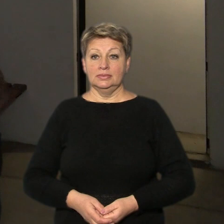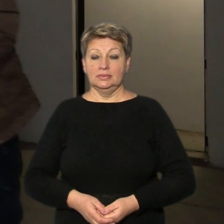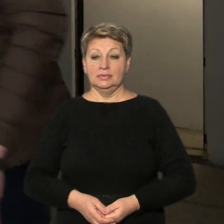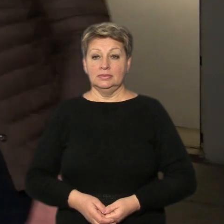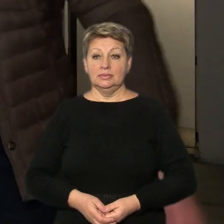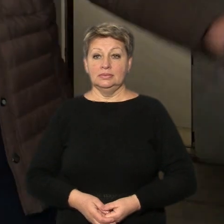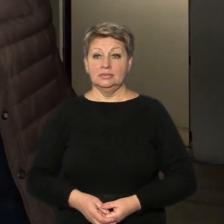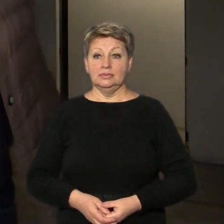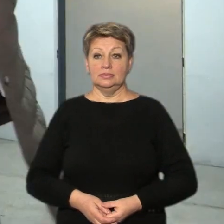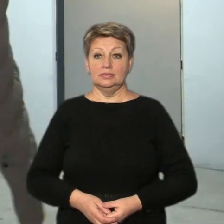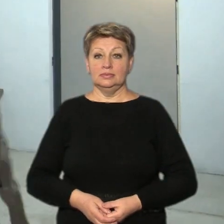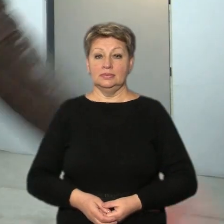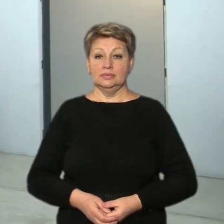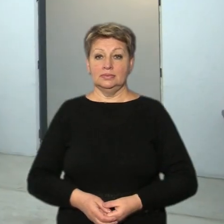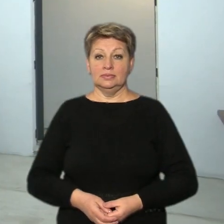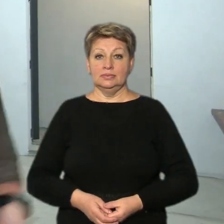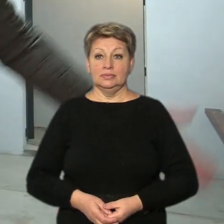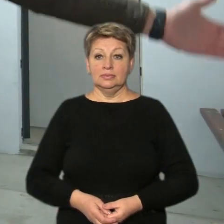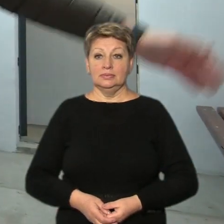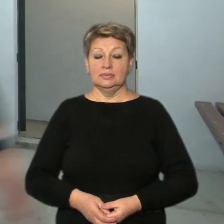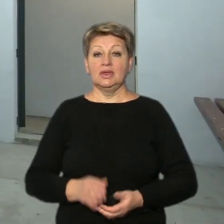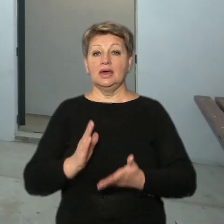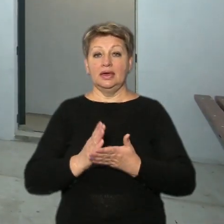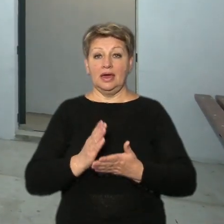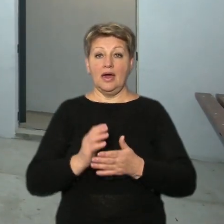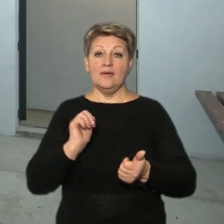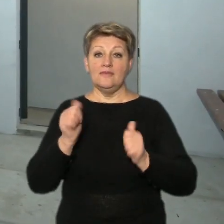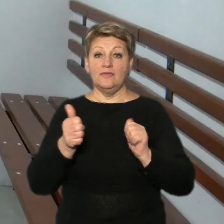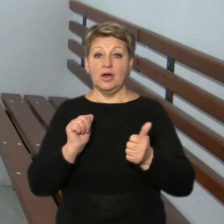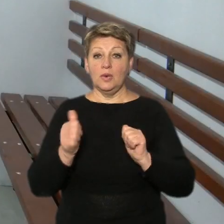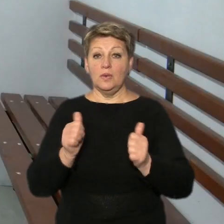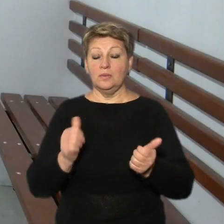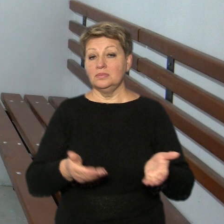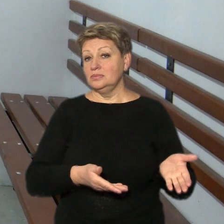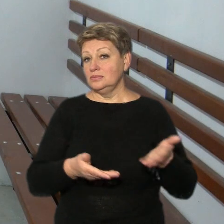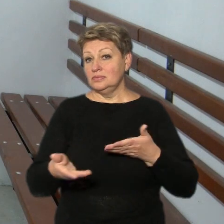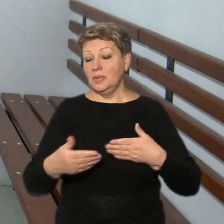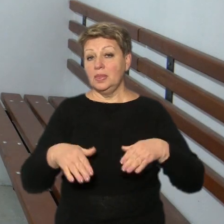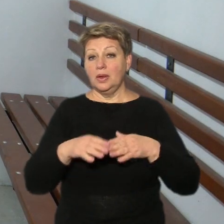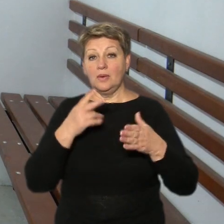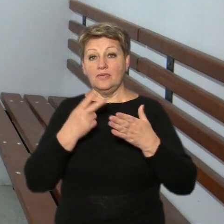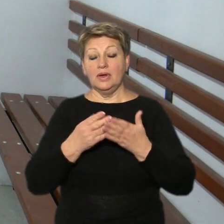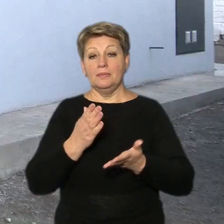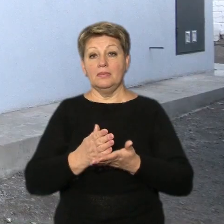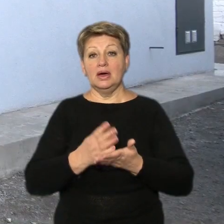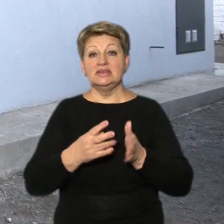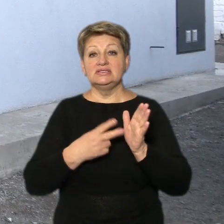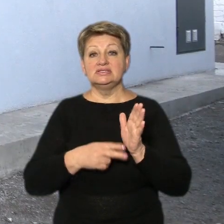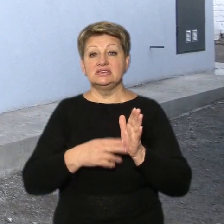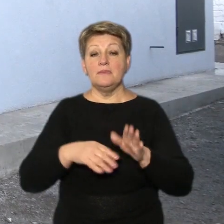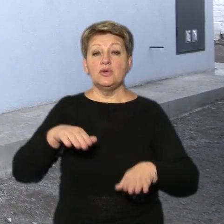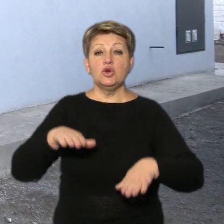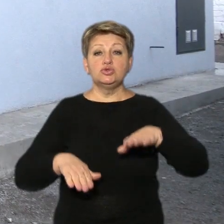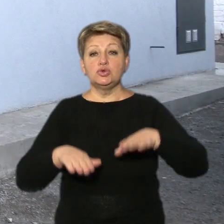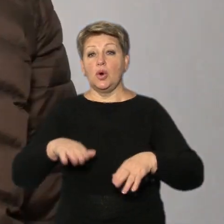Загалом зі світло в нас є підключателем. Власково, прошу. Такий вигляд мають 70 тонн безпеки, говорить